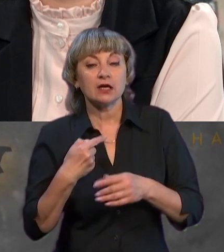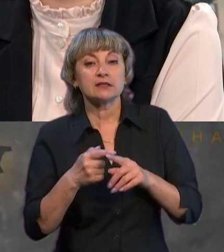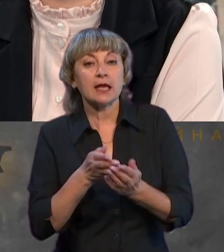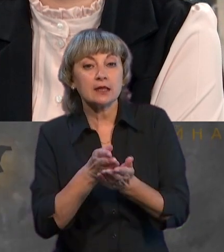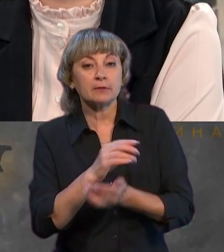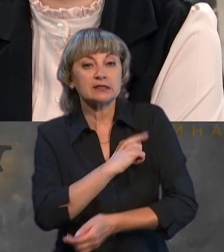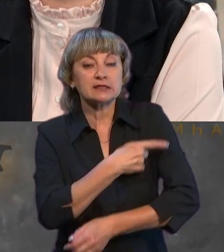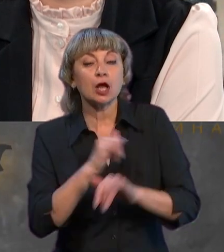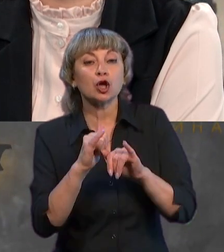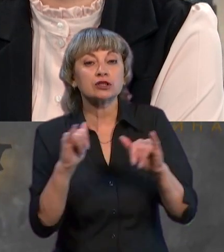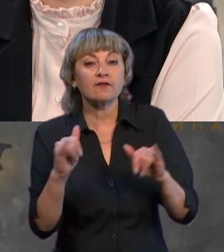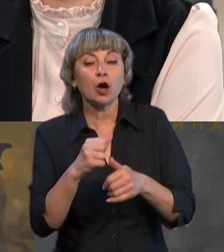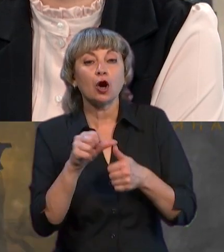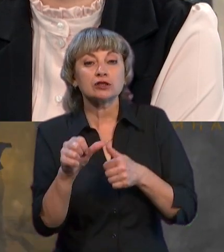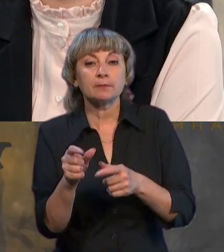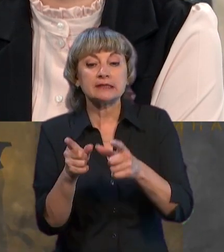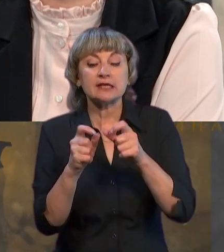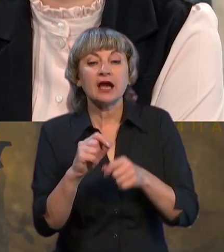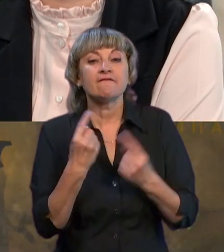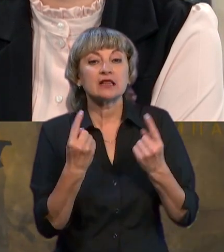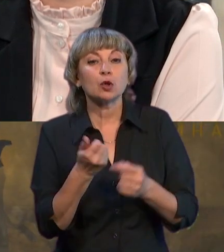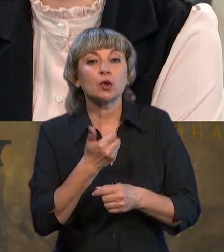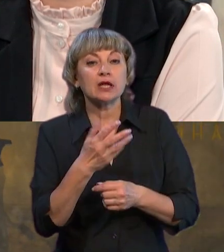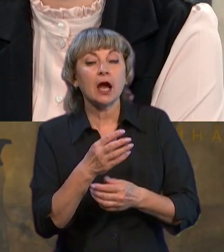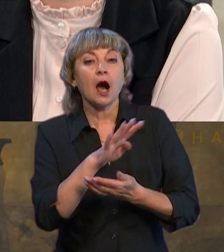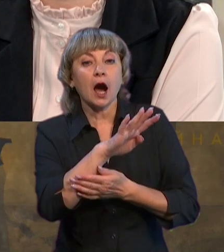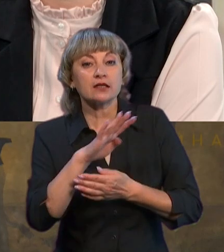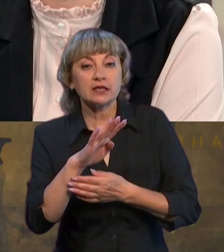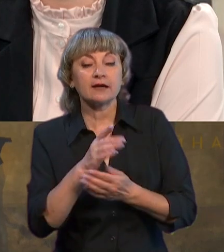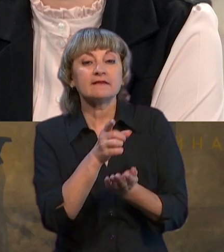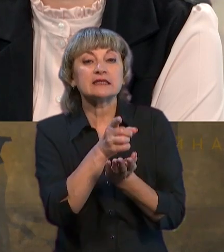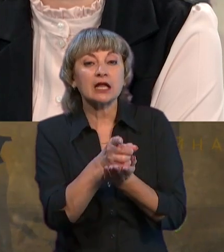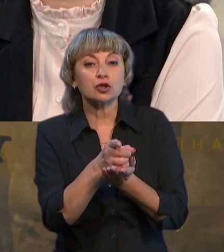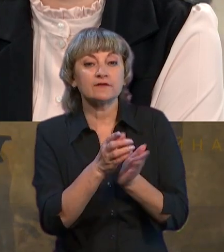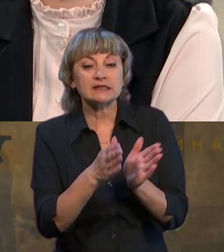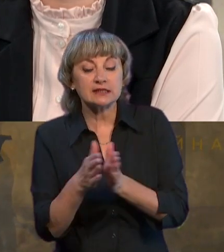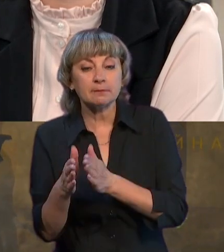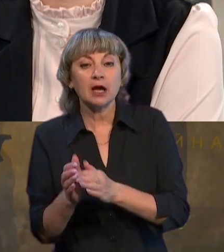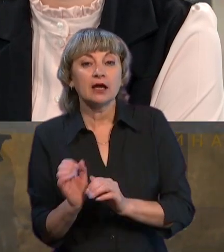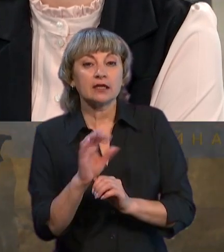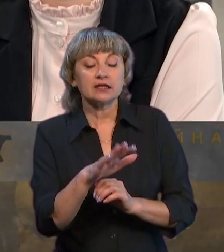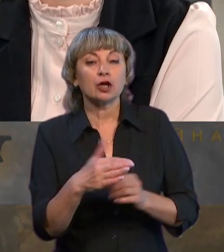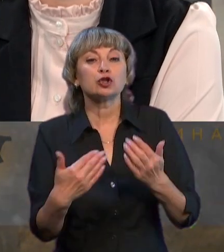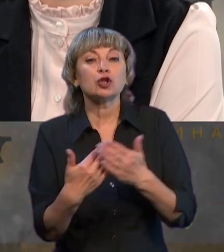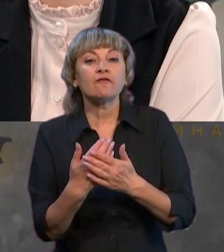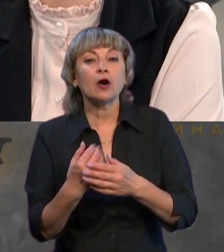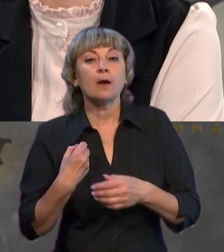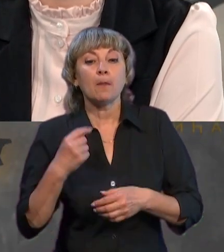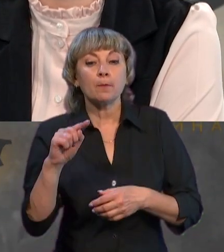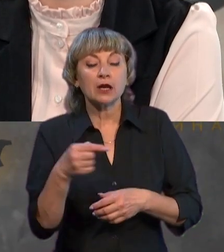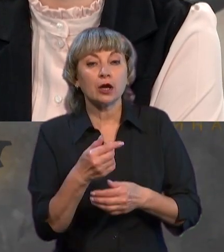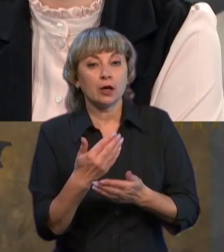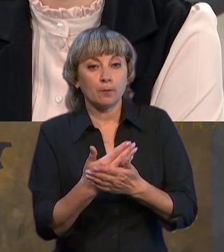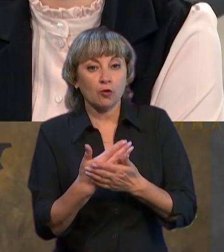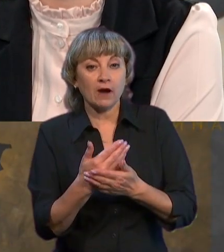розвивають, особливо за її велику кількість артилерій, танкових систем, ну і кидають нових мобілізованих. Навіть буквально останні